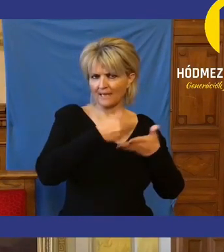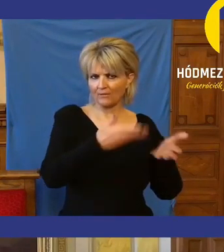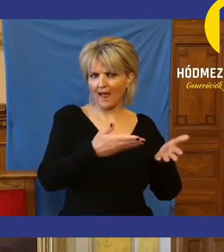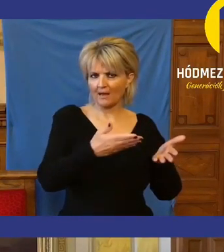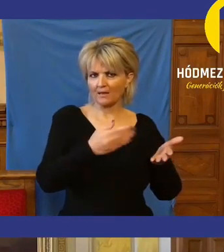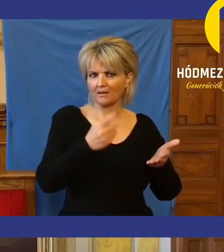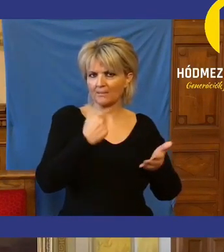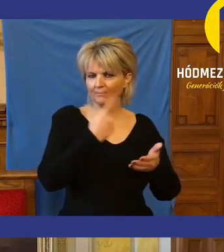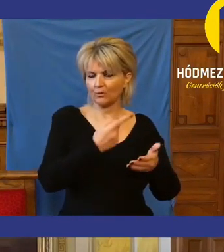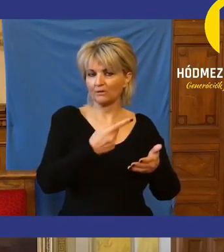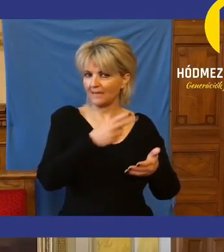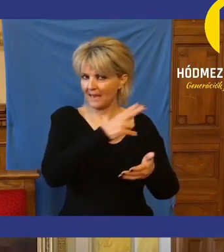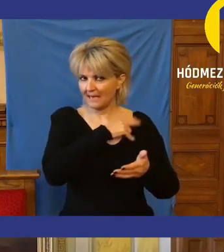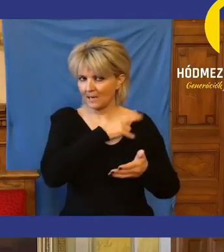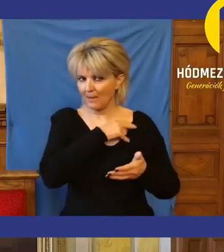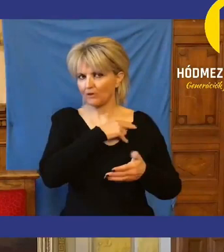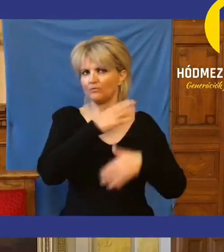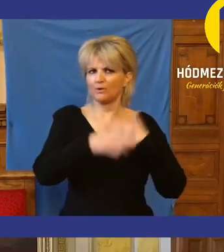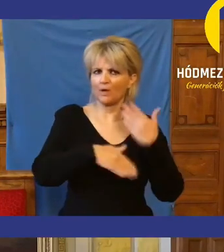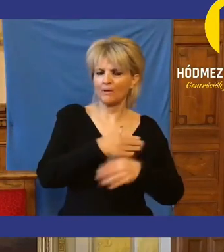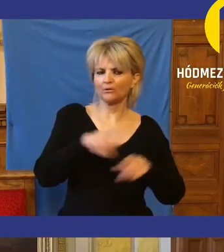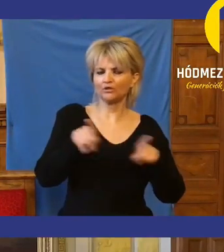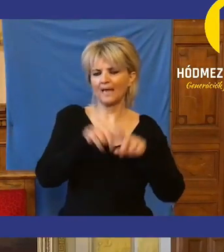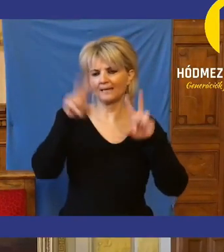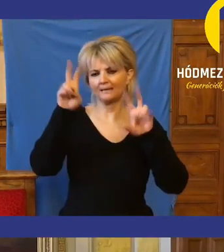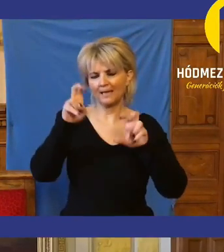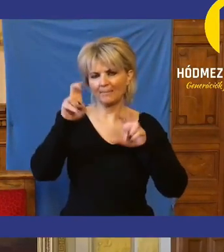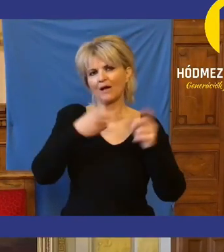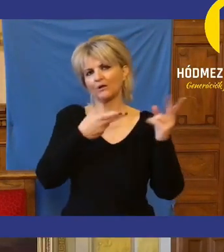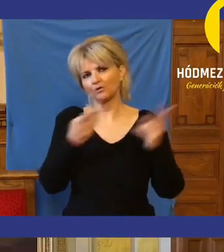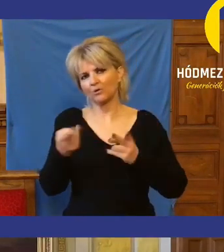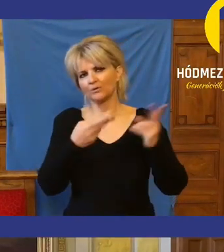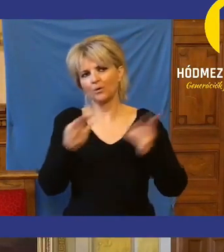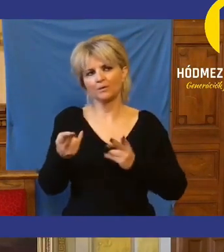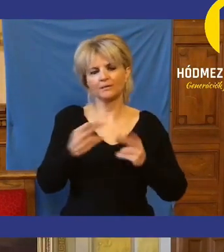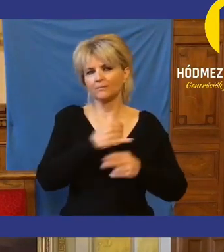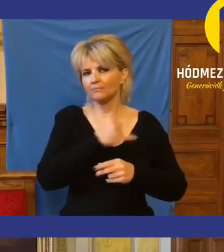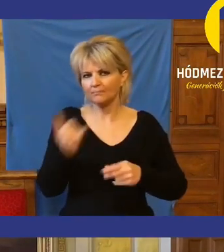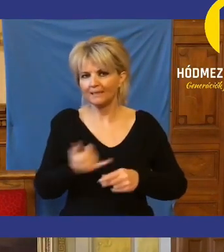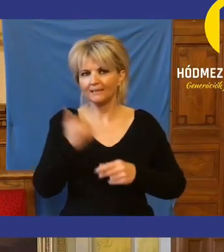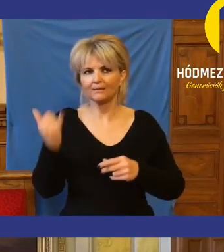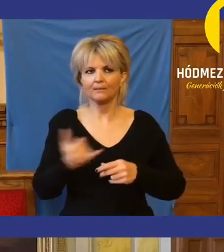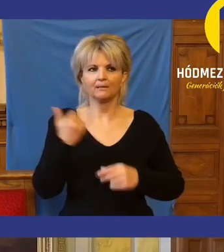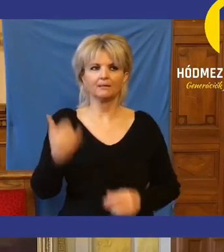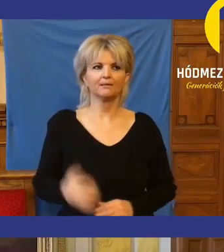Tényleg? Megéri itt állandóan ilyen témákat? Ön hozza ide ezeket a témákat, minden alkalommal.